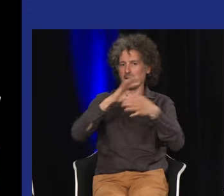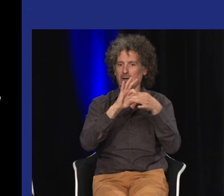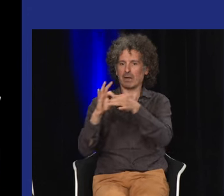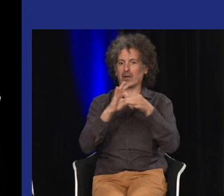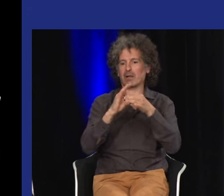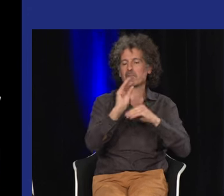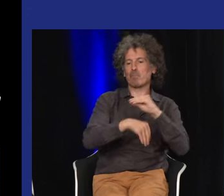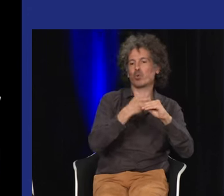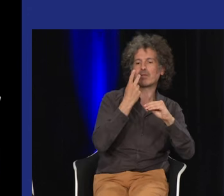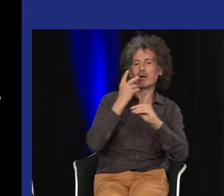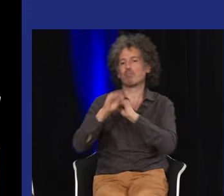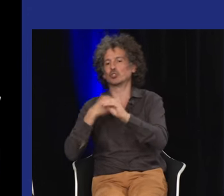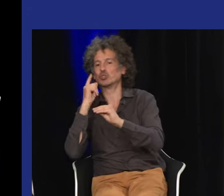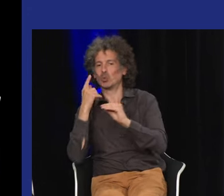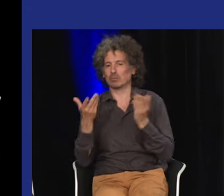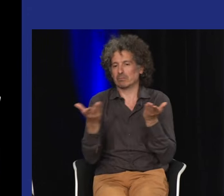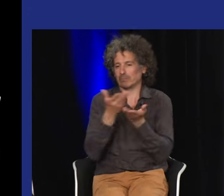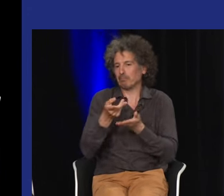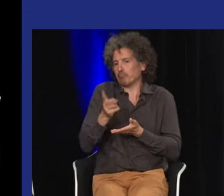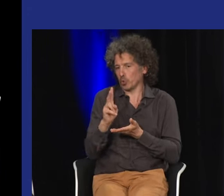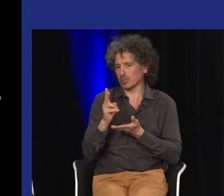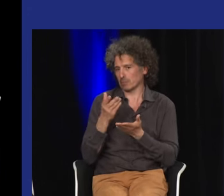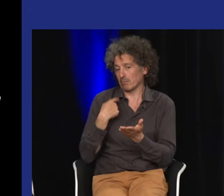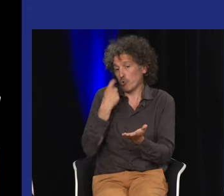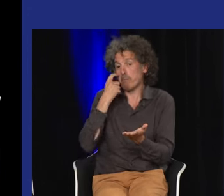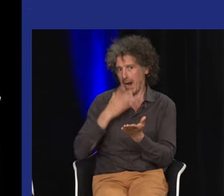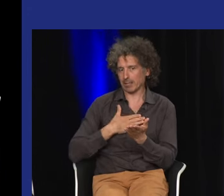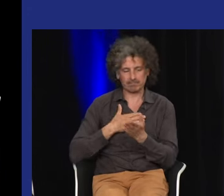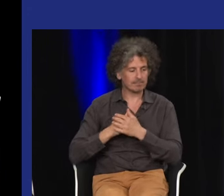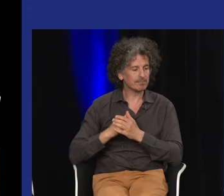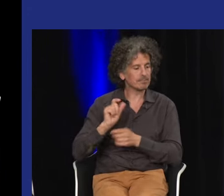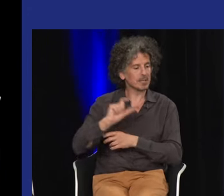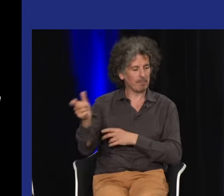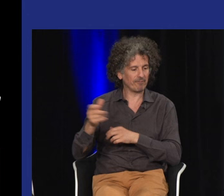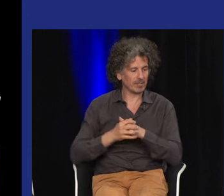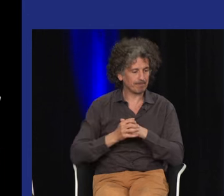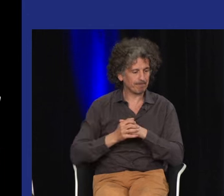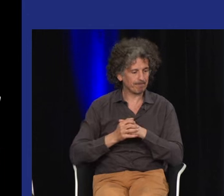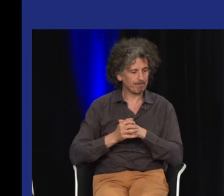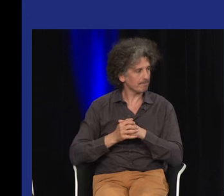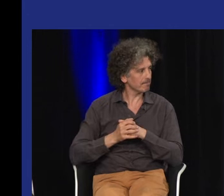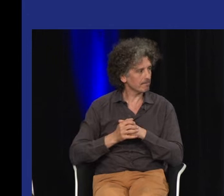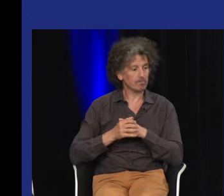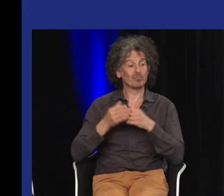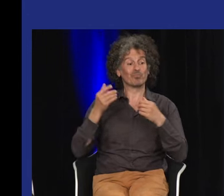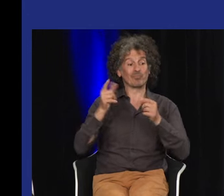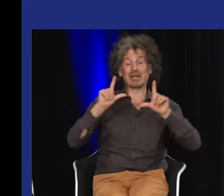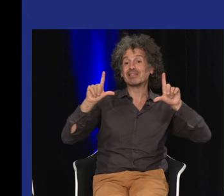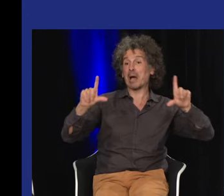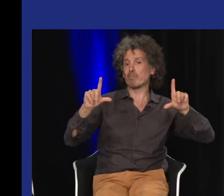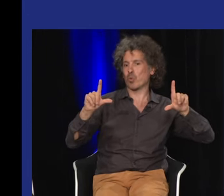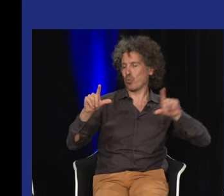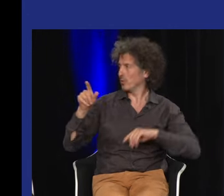entendants. et donc, ça communiquait. Voilà, donc, c'est une première chose que l'on peut remarquer.